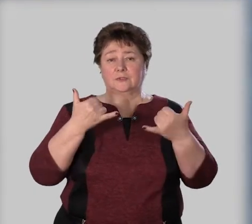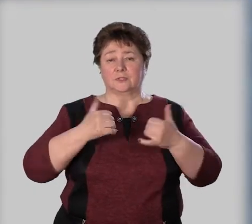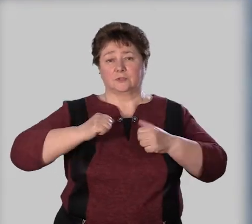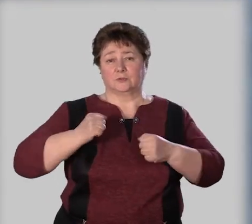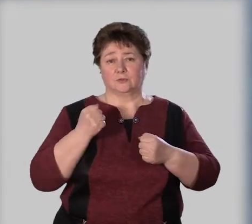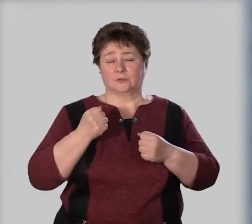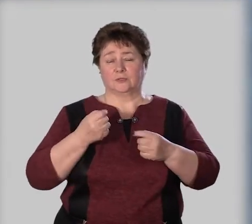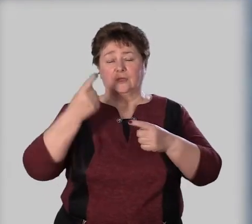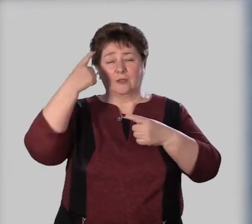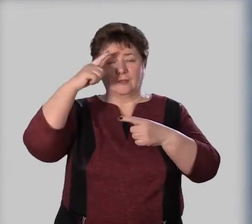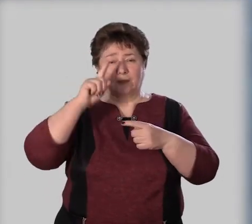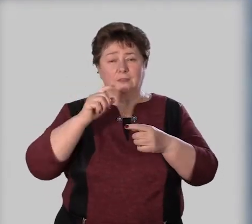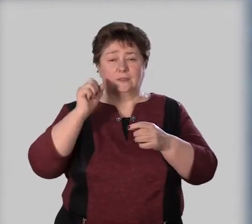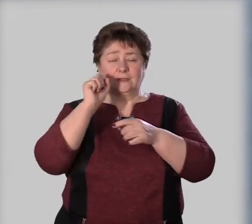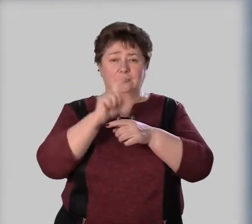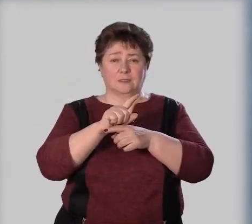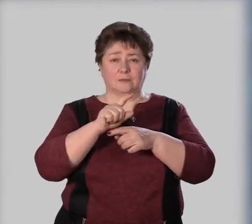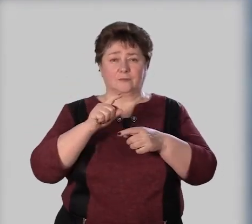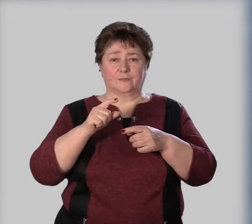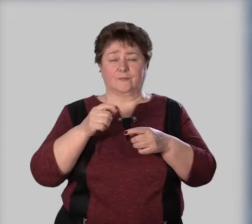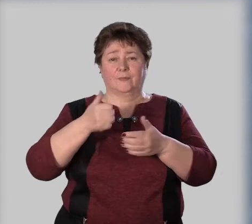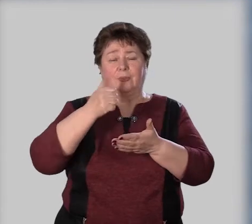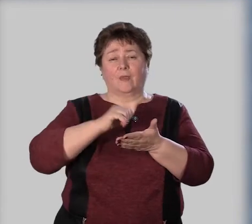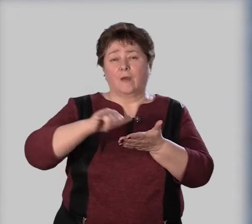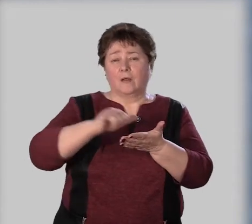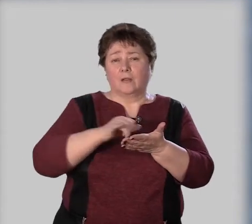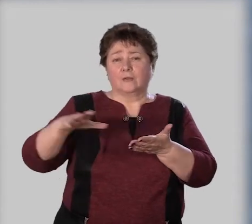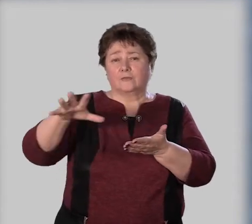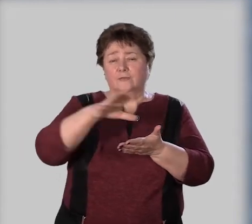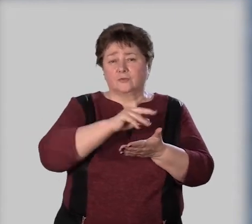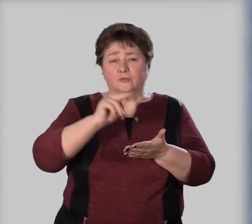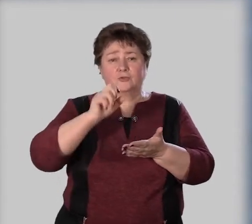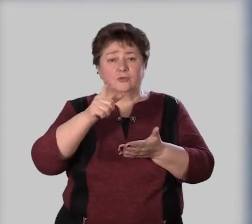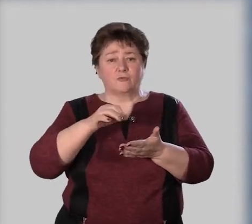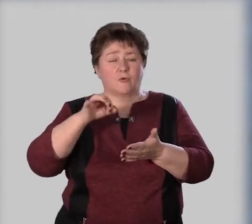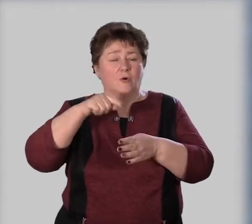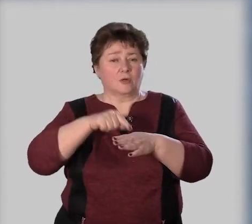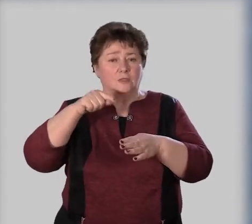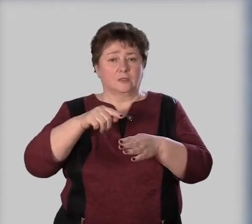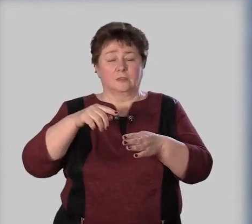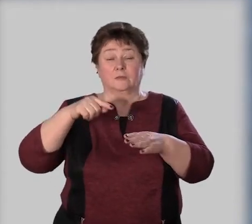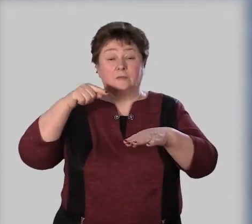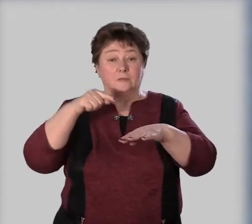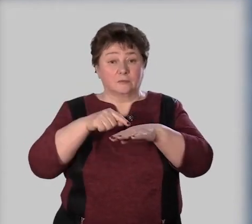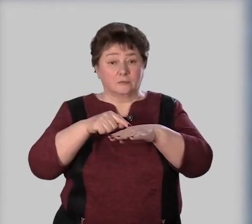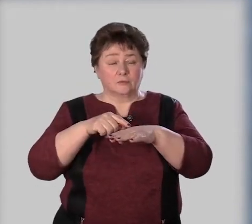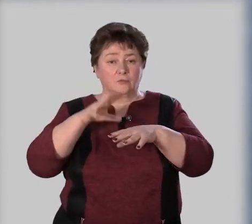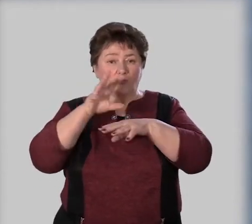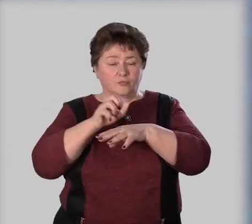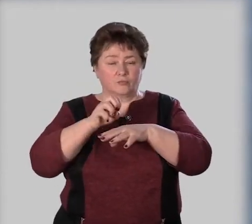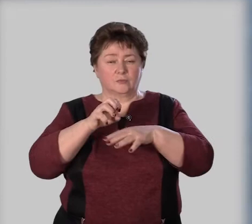А сейчас, друзья, отгадайте загадку. Гладит всё, чего касается, а